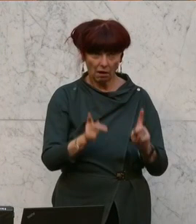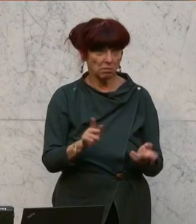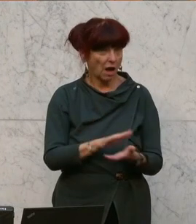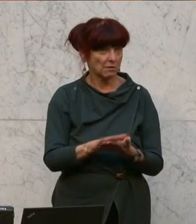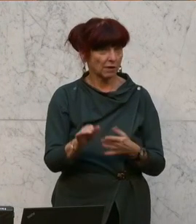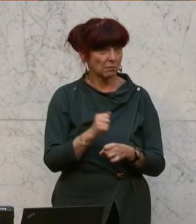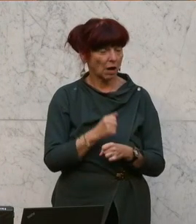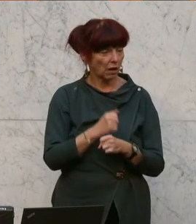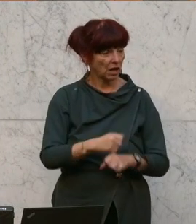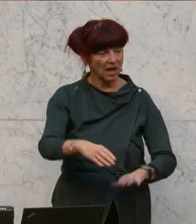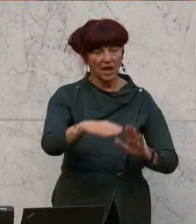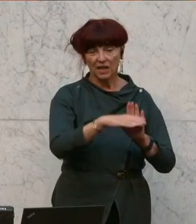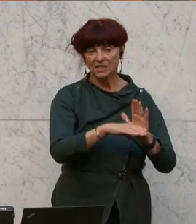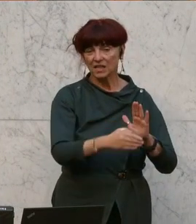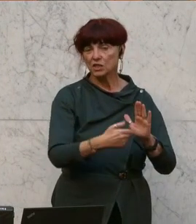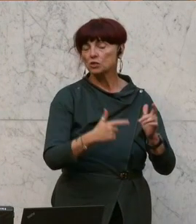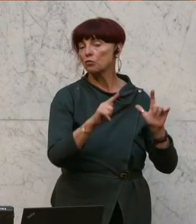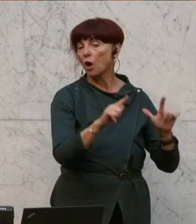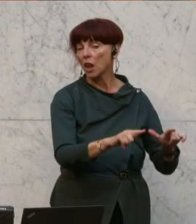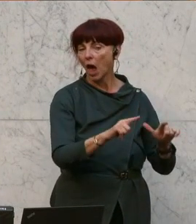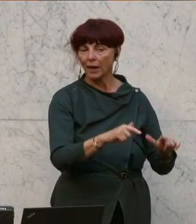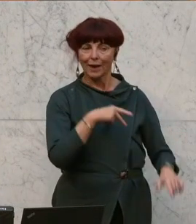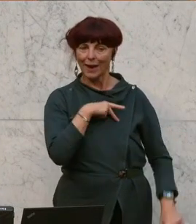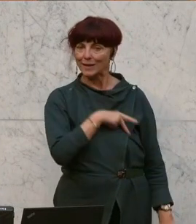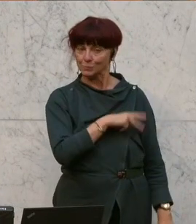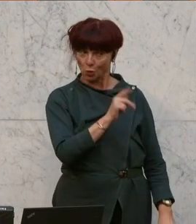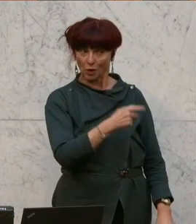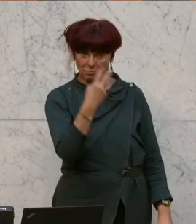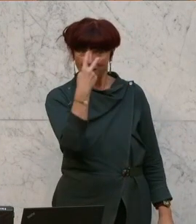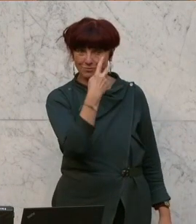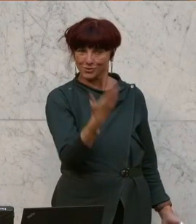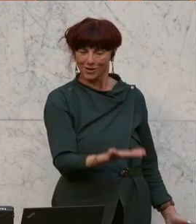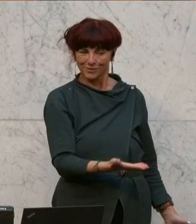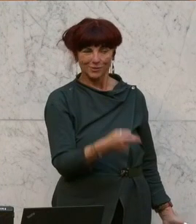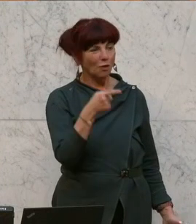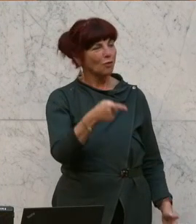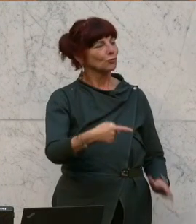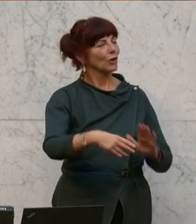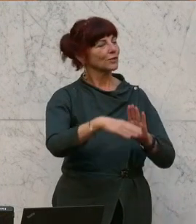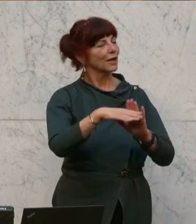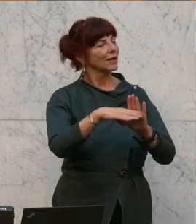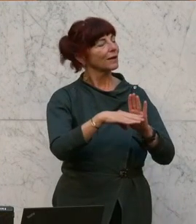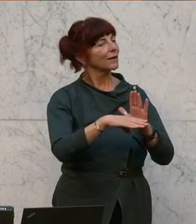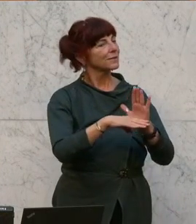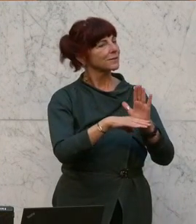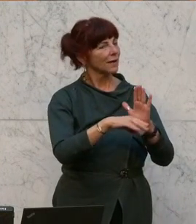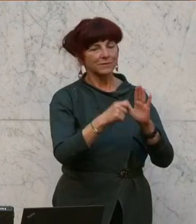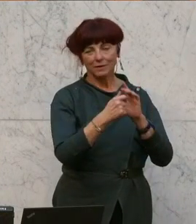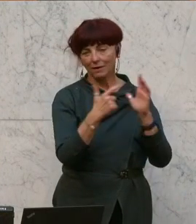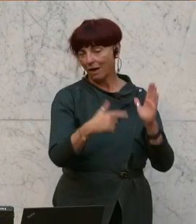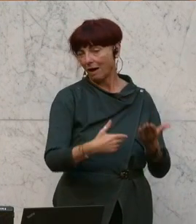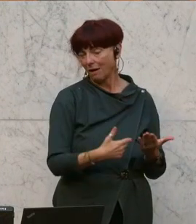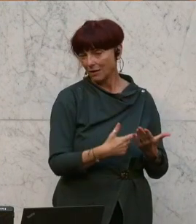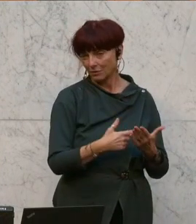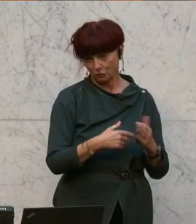kann die Gesetzesvorlage der SPÖ zustimmen. Oder da wird die Sache ganz eindeutig geregelt.